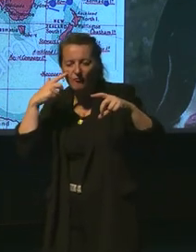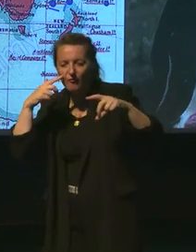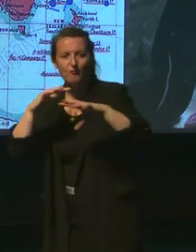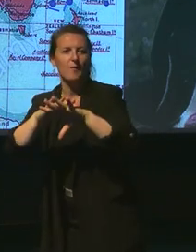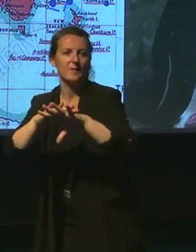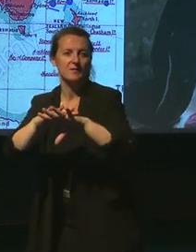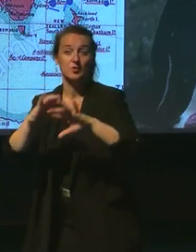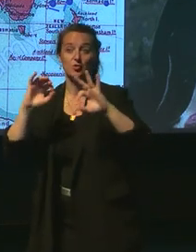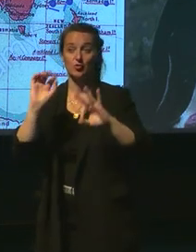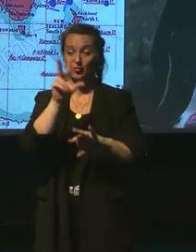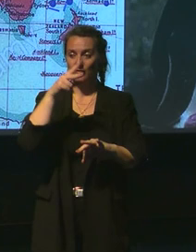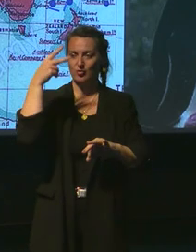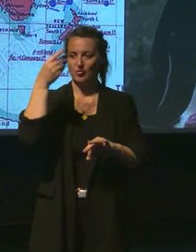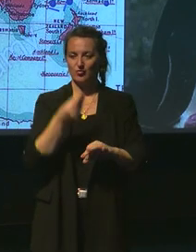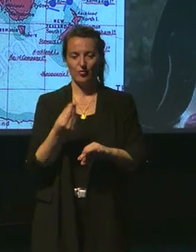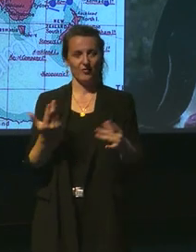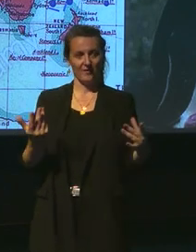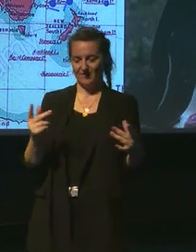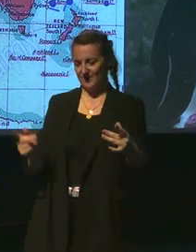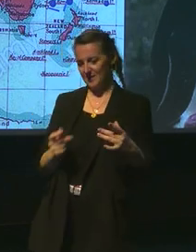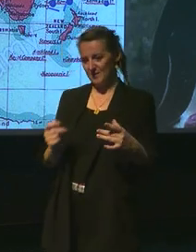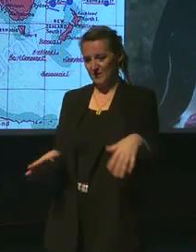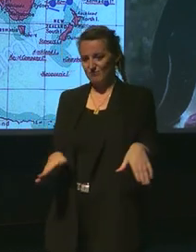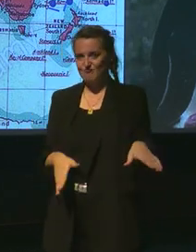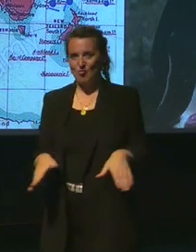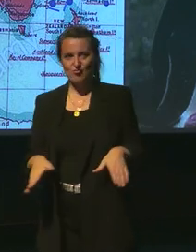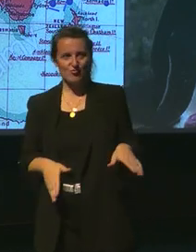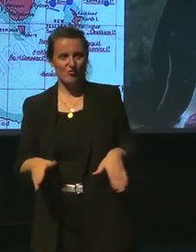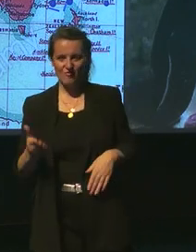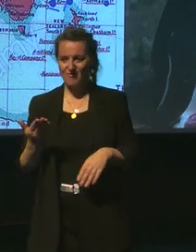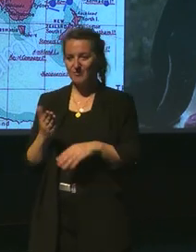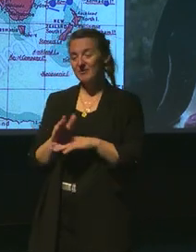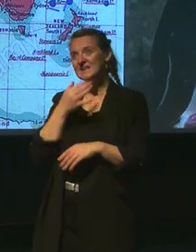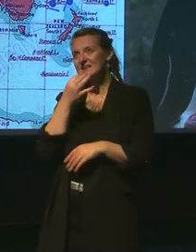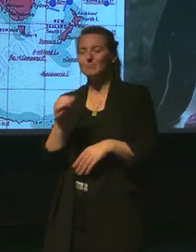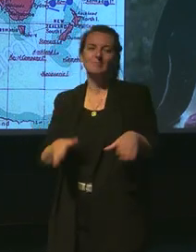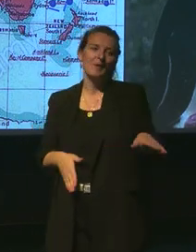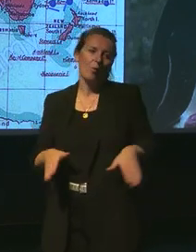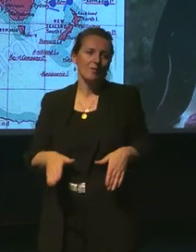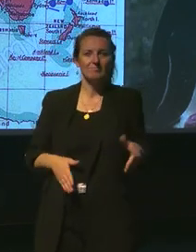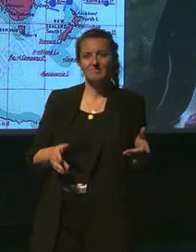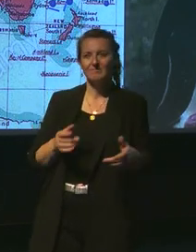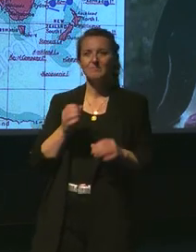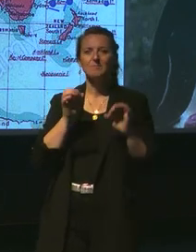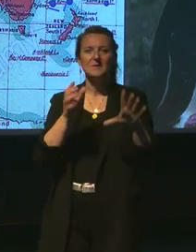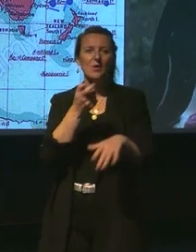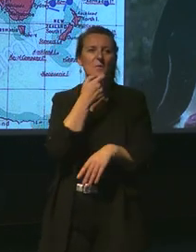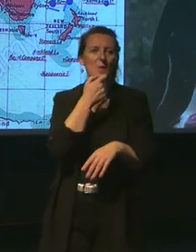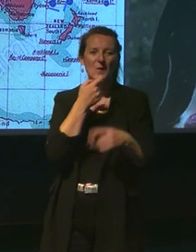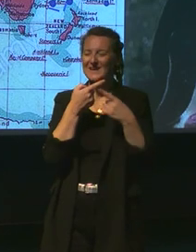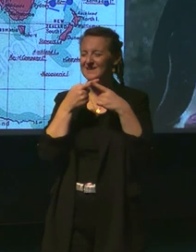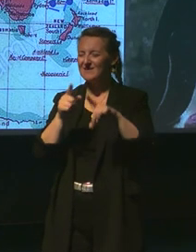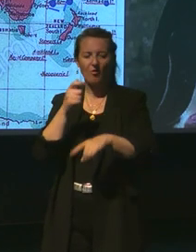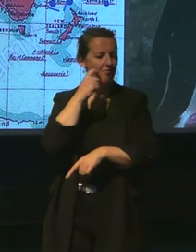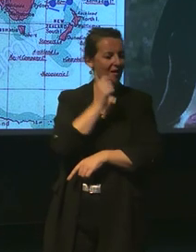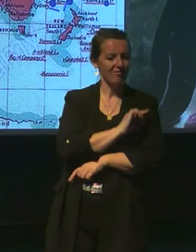Et Julverne nous présente bien sûr les manchots. Enfin, lui parle de pingouins comme les anglais Kingwins. Je ne pas la différence entre les deux.